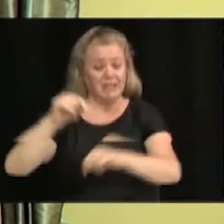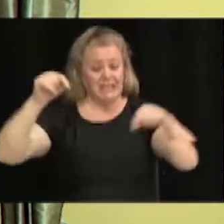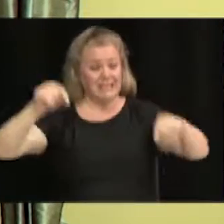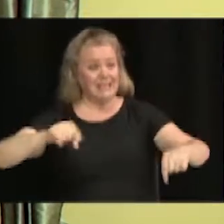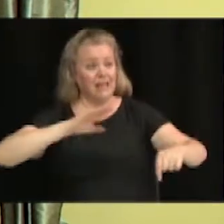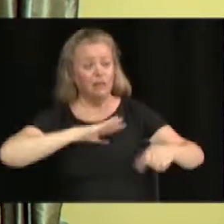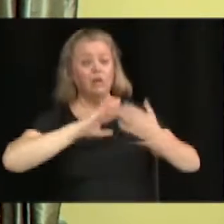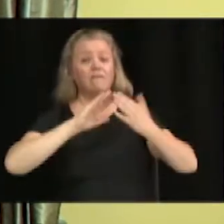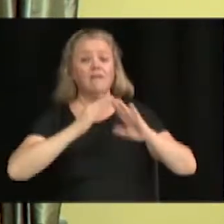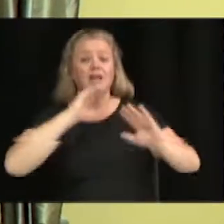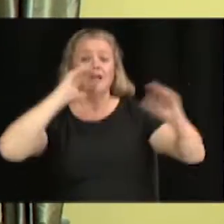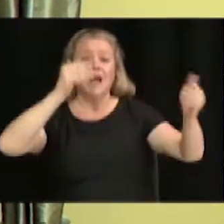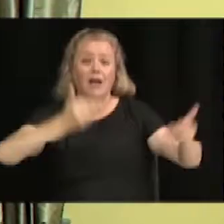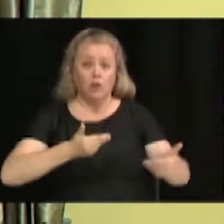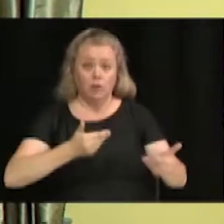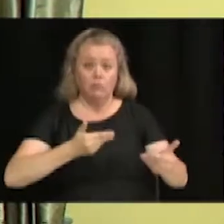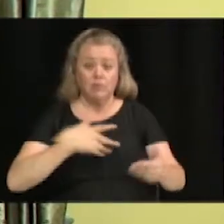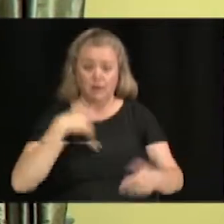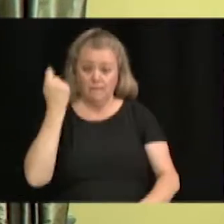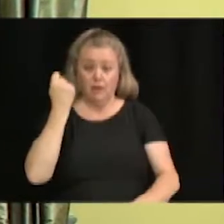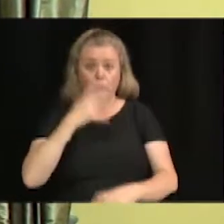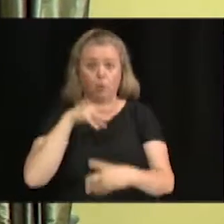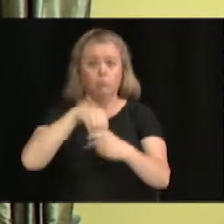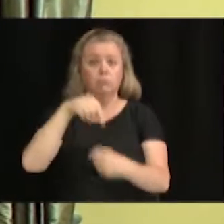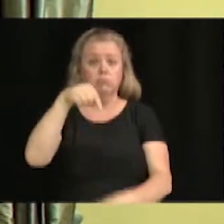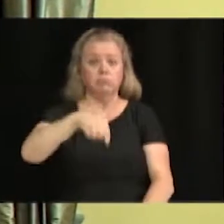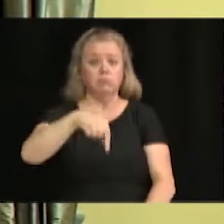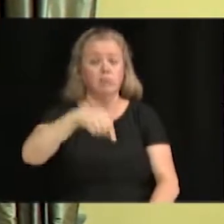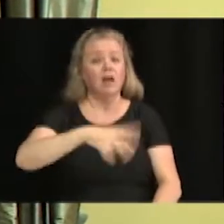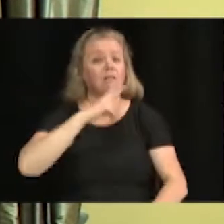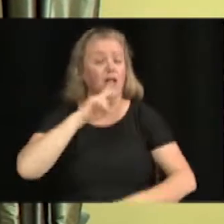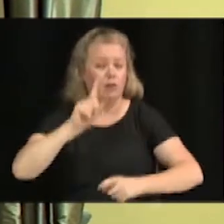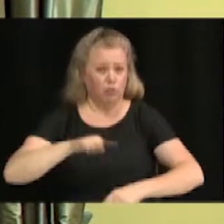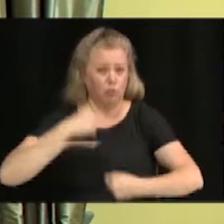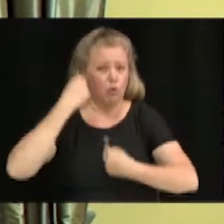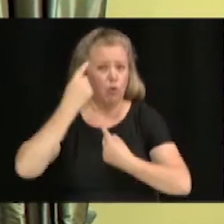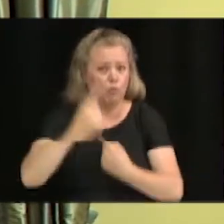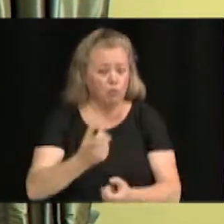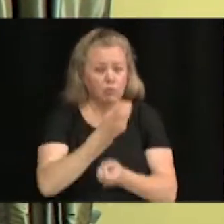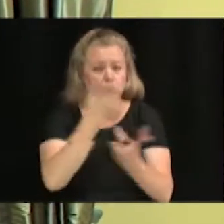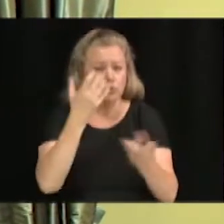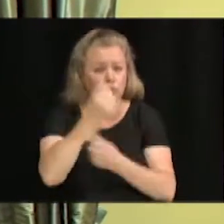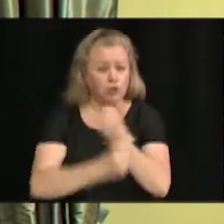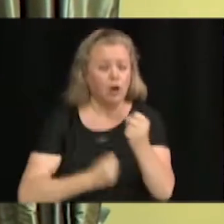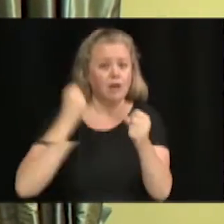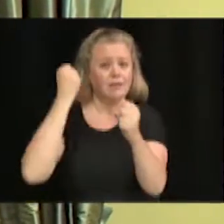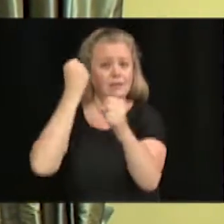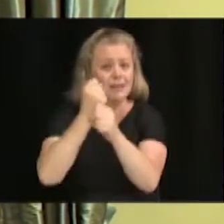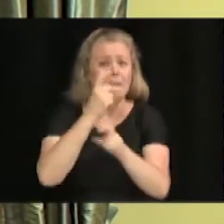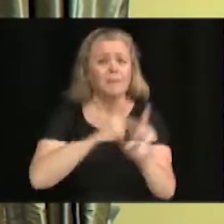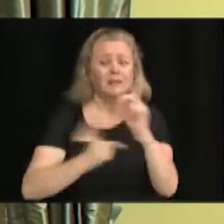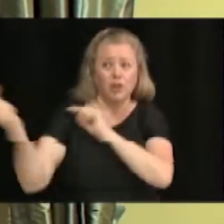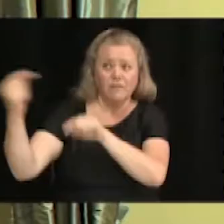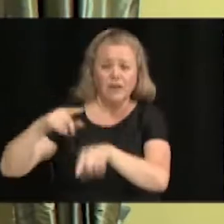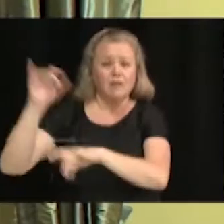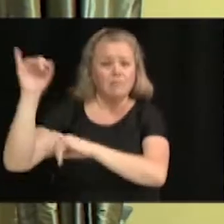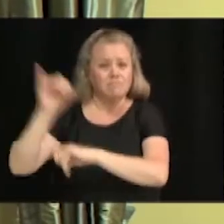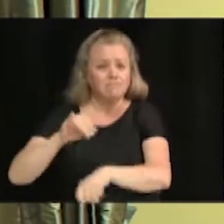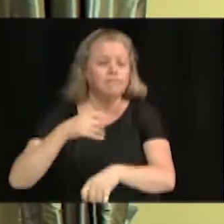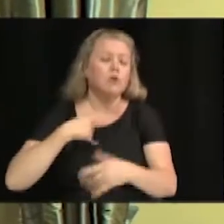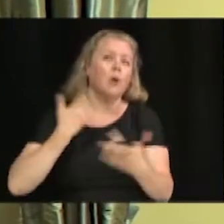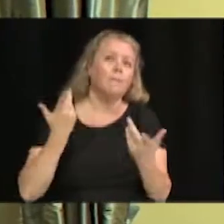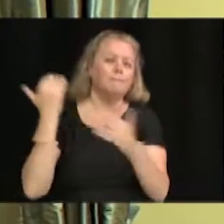même depuis des années et des années qu'on accueille plusieurs personnes qui ont le statut de réfugié pris en charge par l'État. Mais on accueille également des immigrants